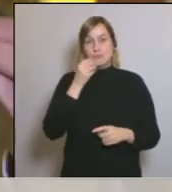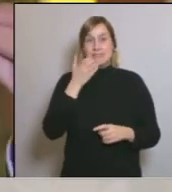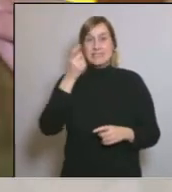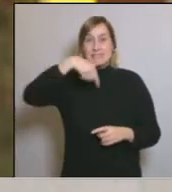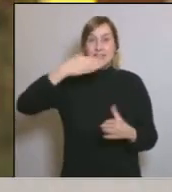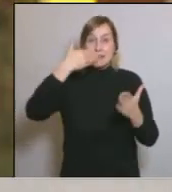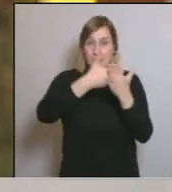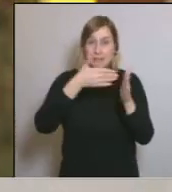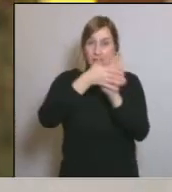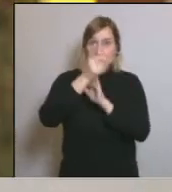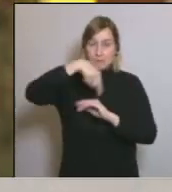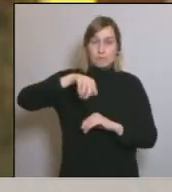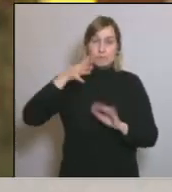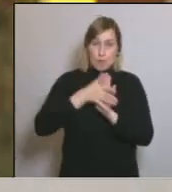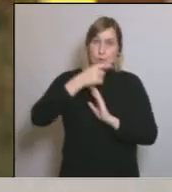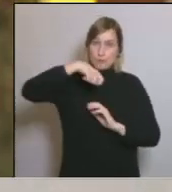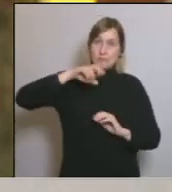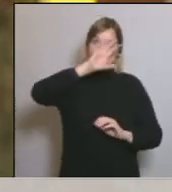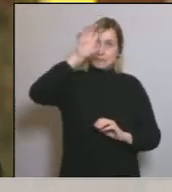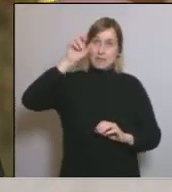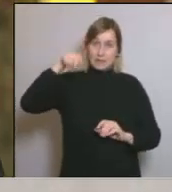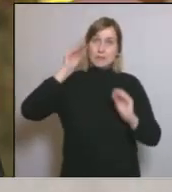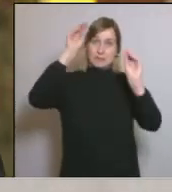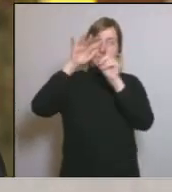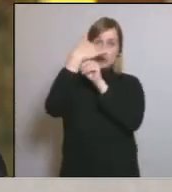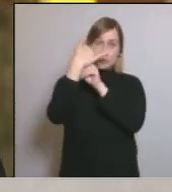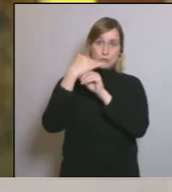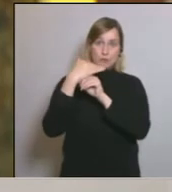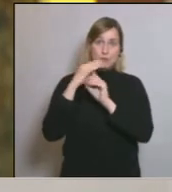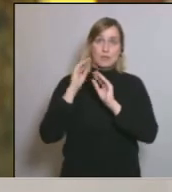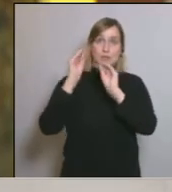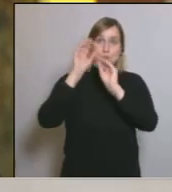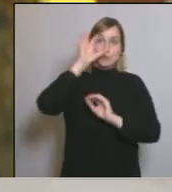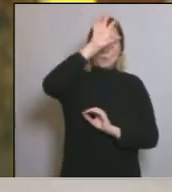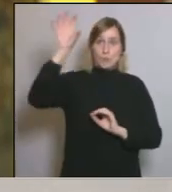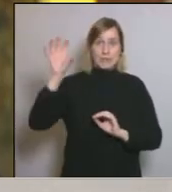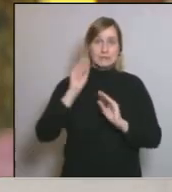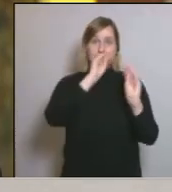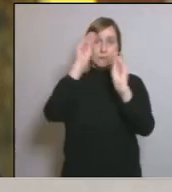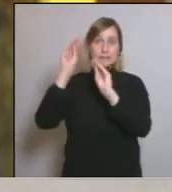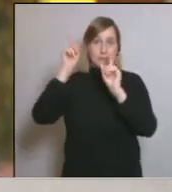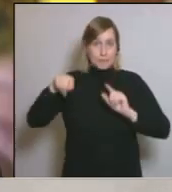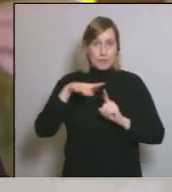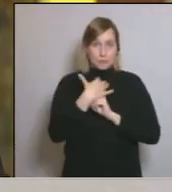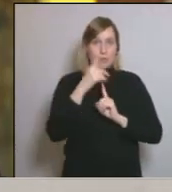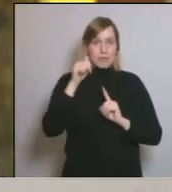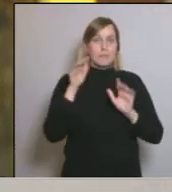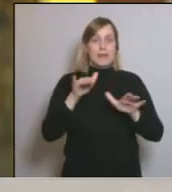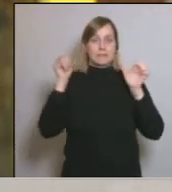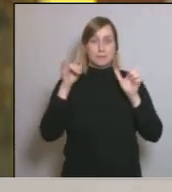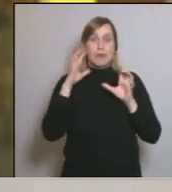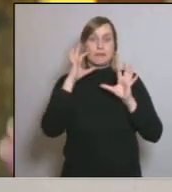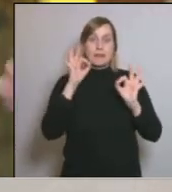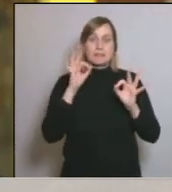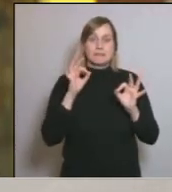és perquè ells veuen que en la seva situació de les seves comunitats doncs és una situació excepcional de risc